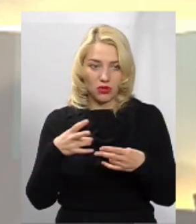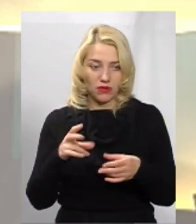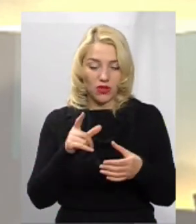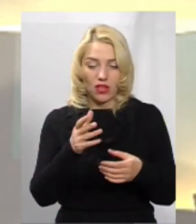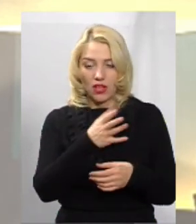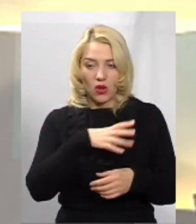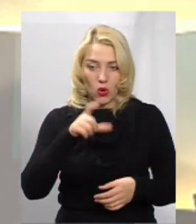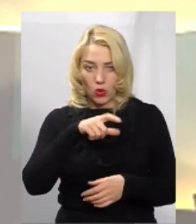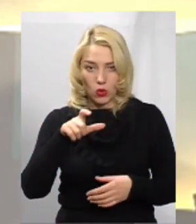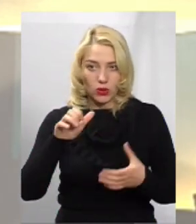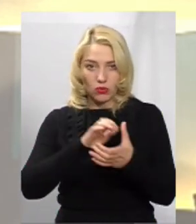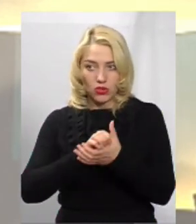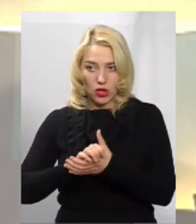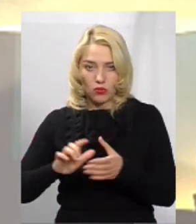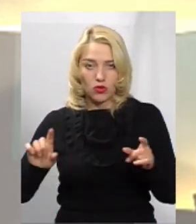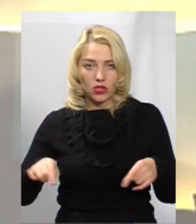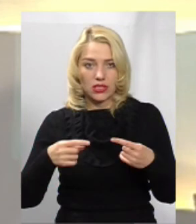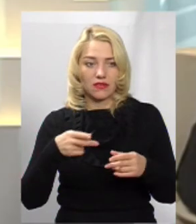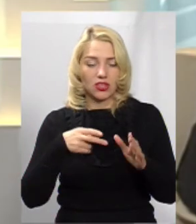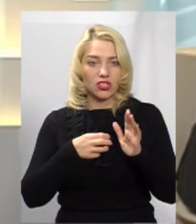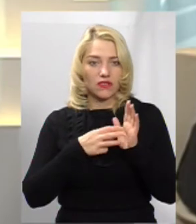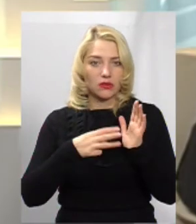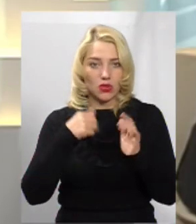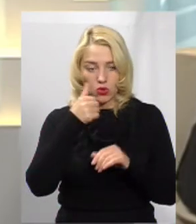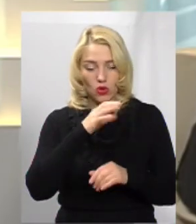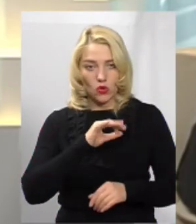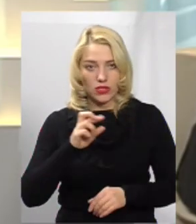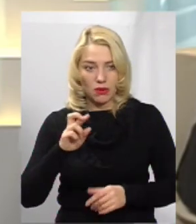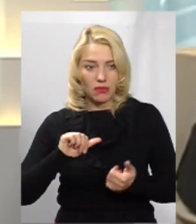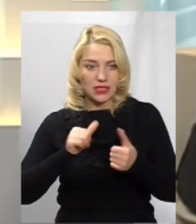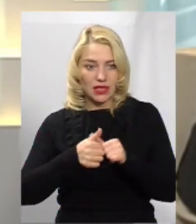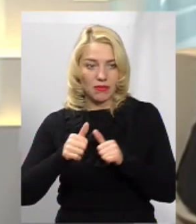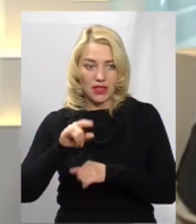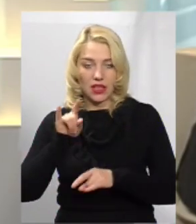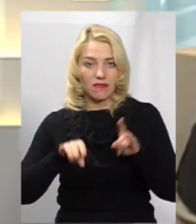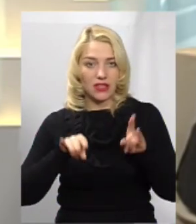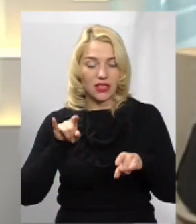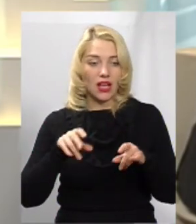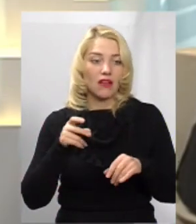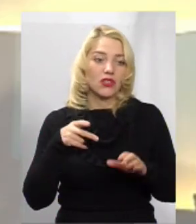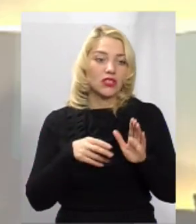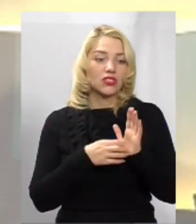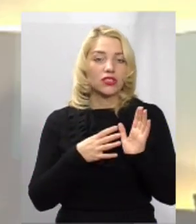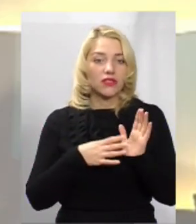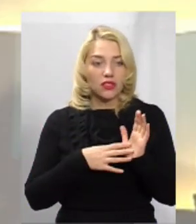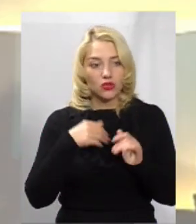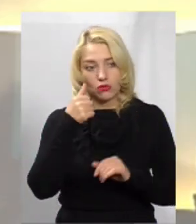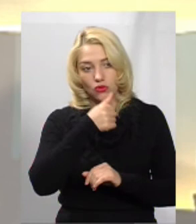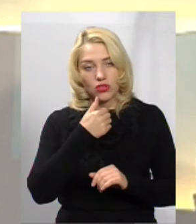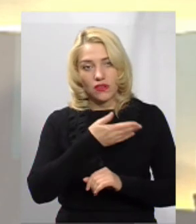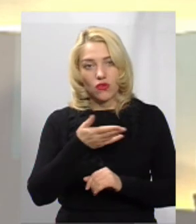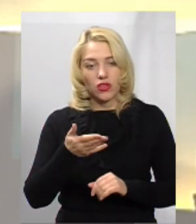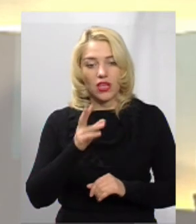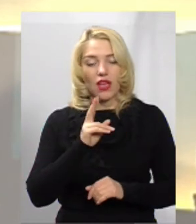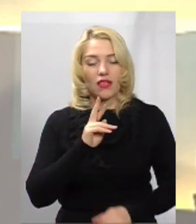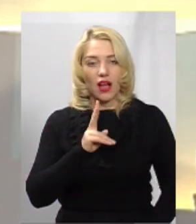зорганізувалися. В 2018 році вони вже як ОСББ замінили вікна, а в 2019 році вони вже